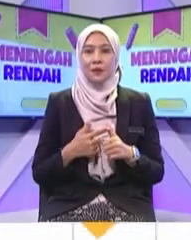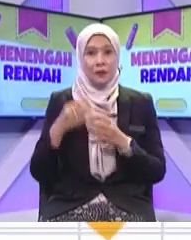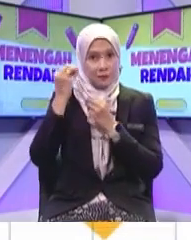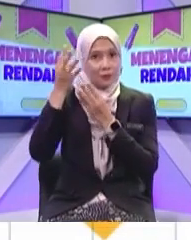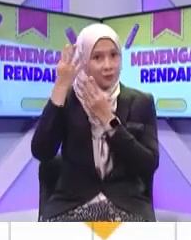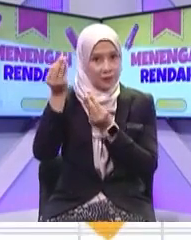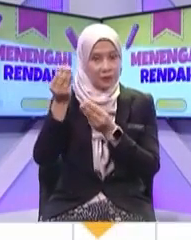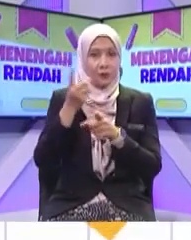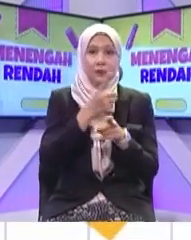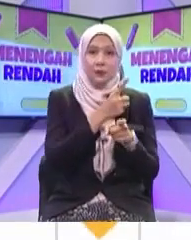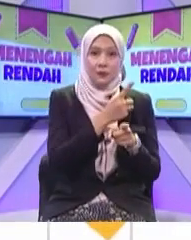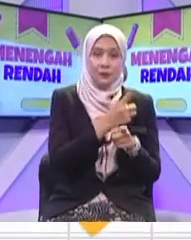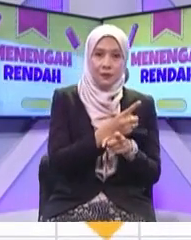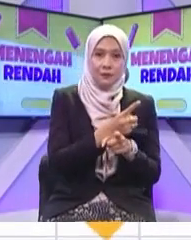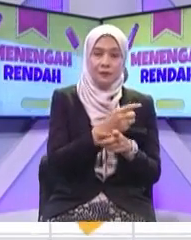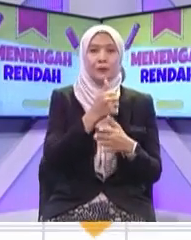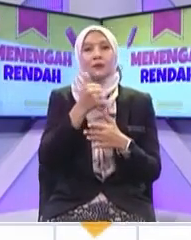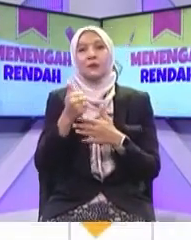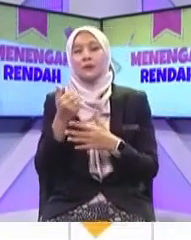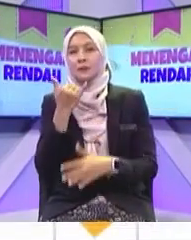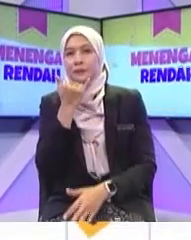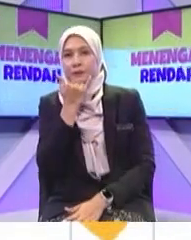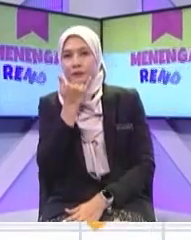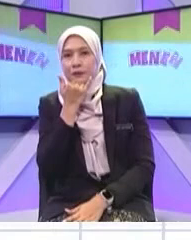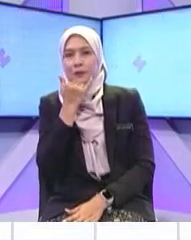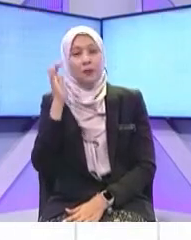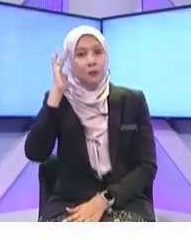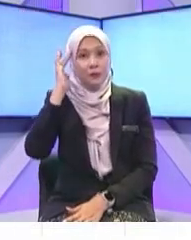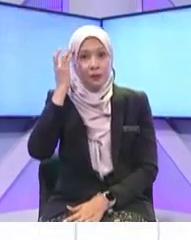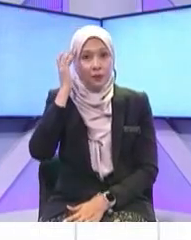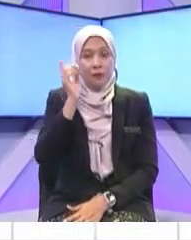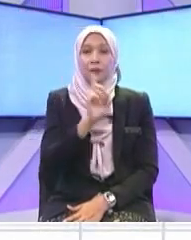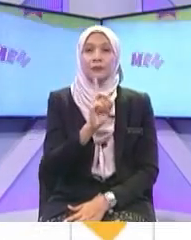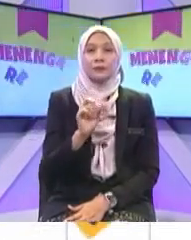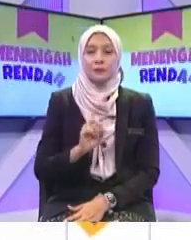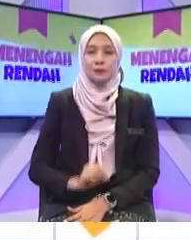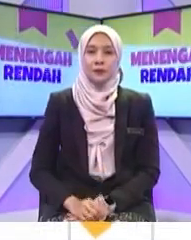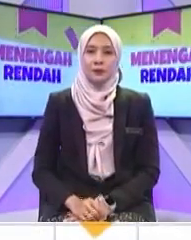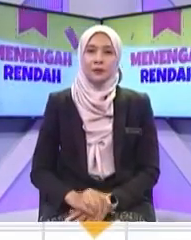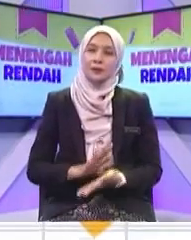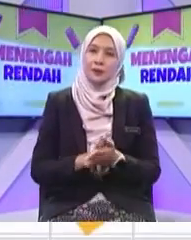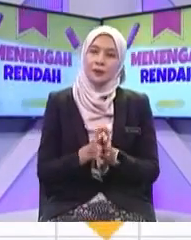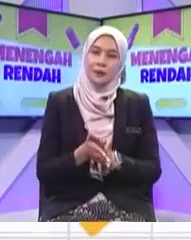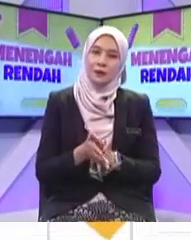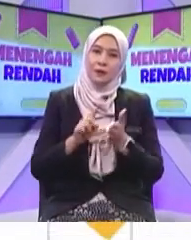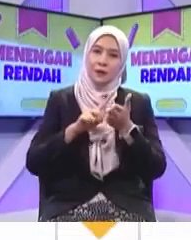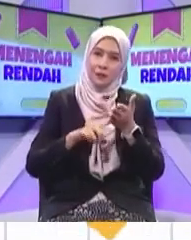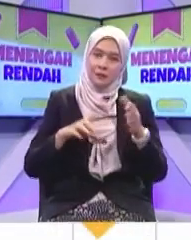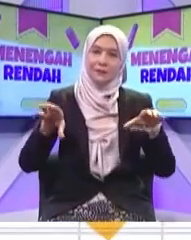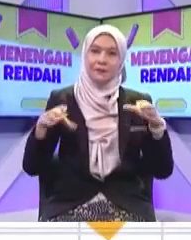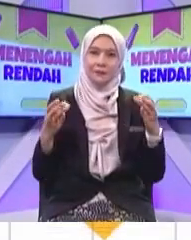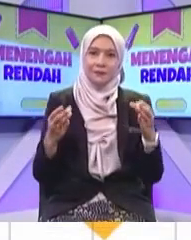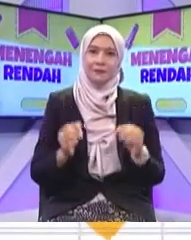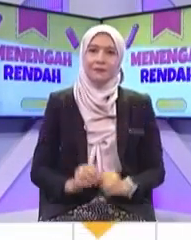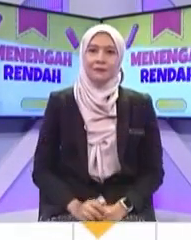maklumat dari aplikasi di telepon bimbit dan tidak mengetahui kesahian maklumat tersebut apa tindakan adik Khalif dulu ke adik Fahim dulu